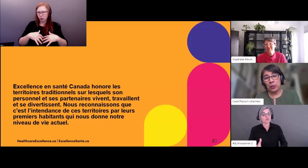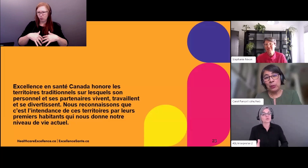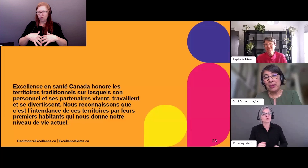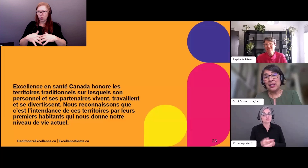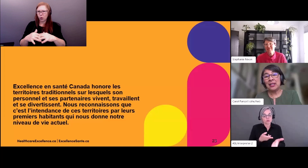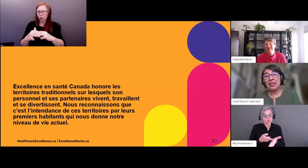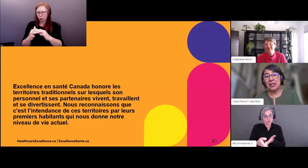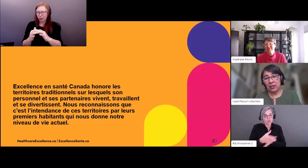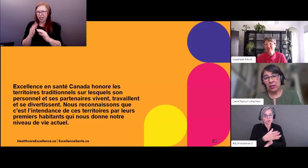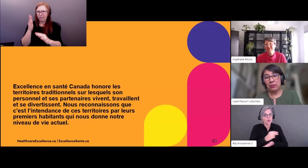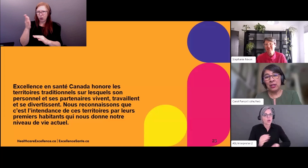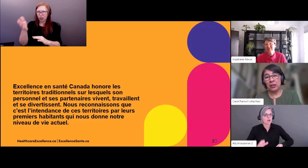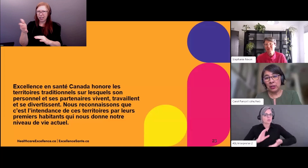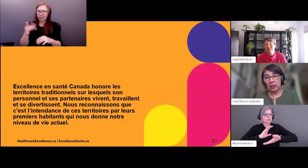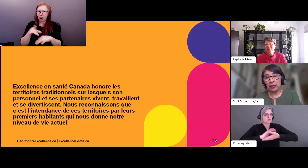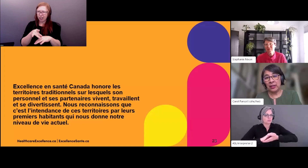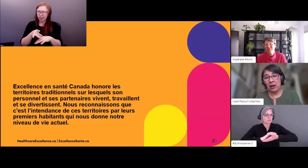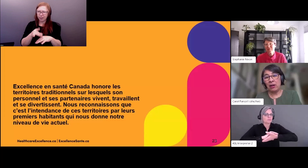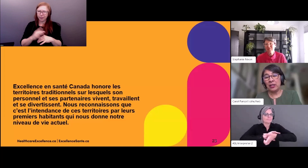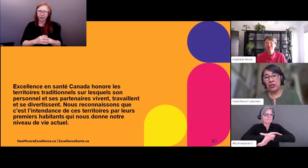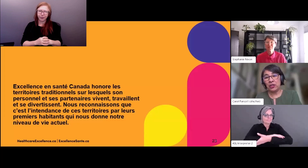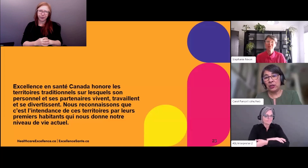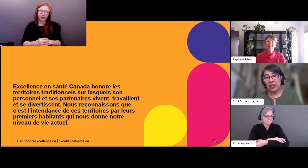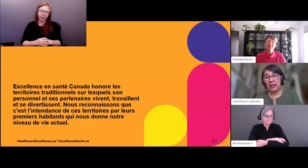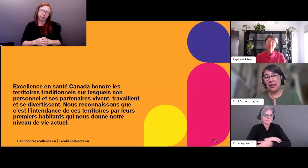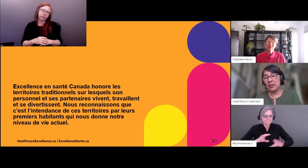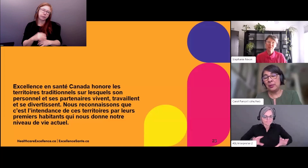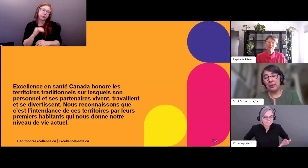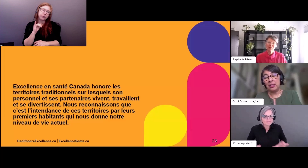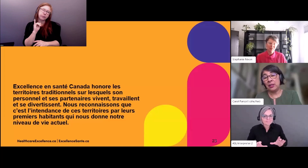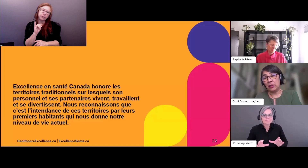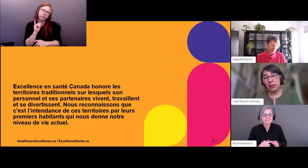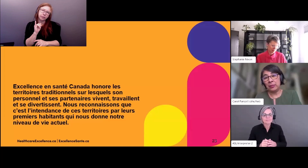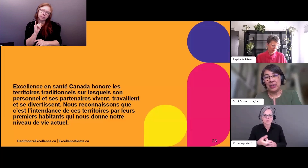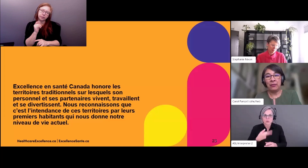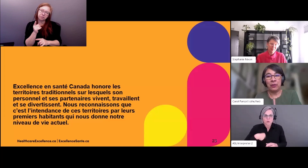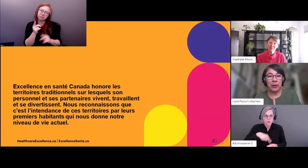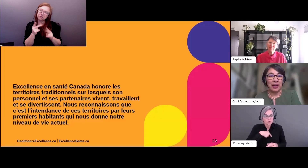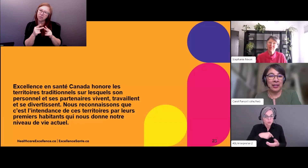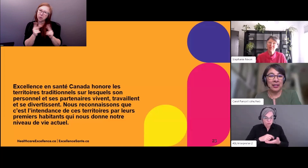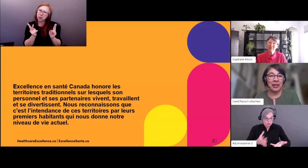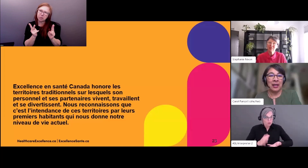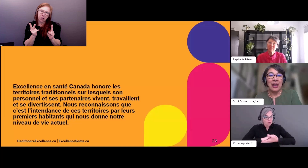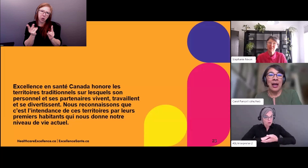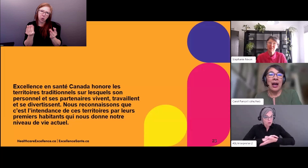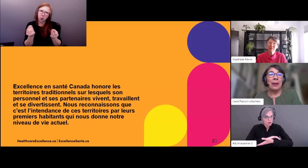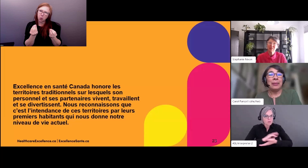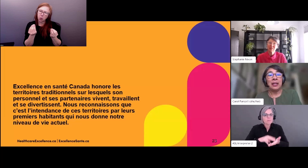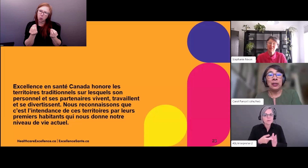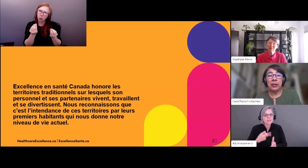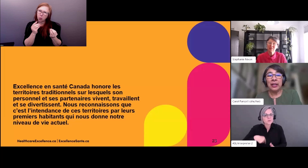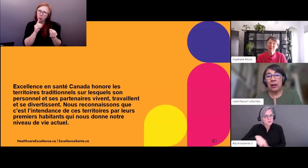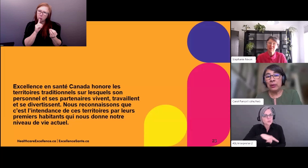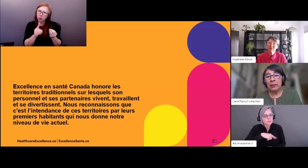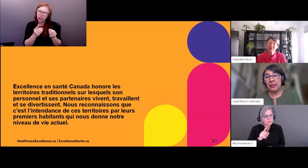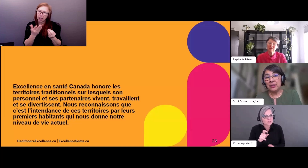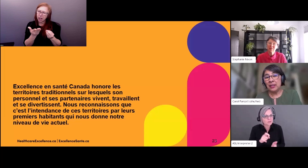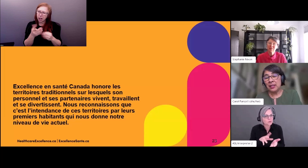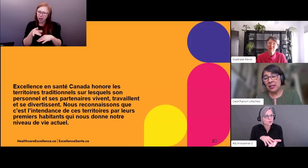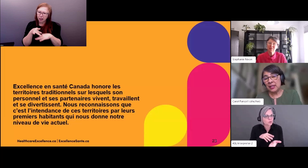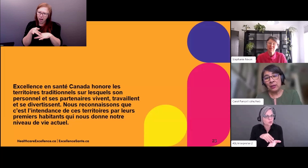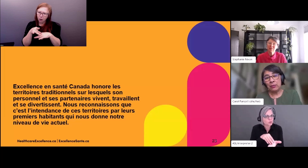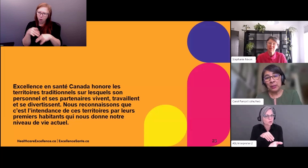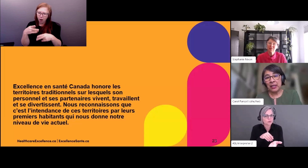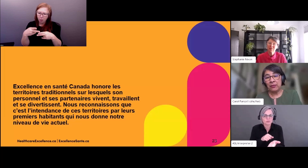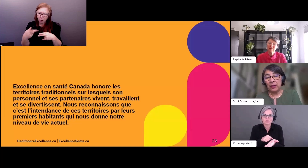reconnaissons les efforts qui sont faits, les efforts qui doivent continuer pour qu'on continue à apprendre,